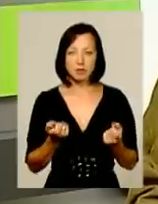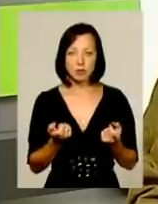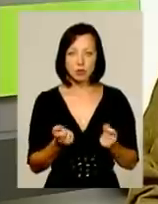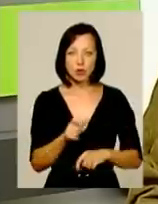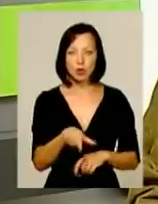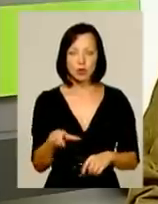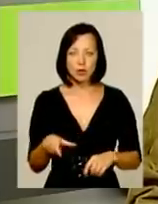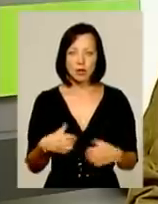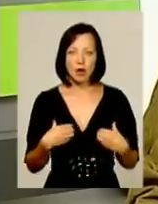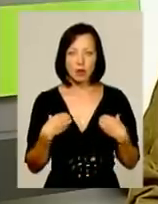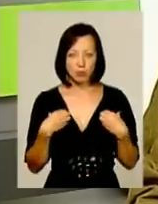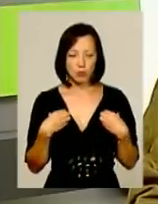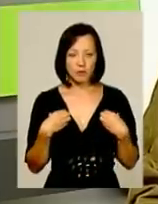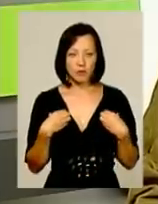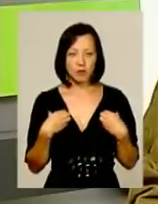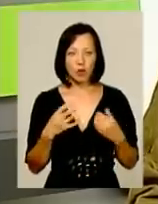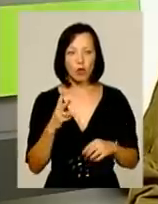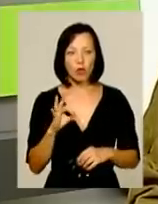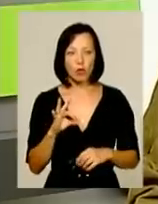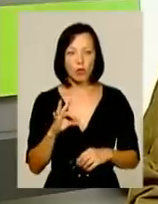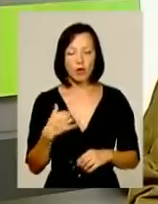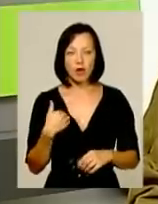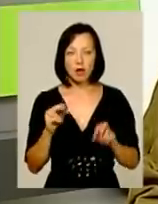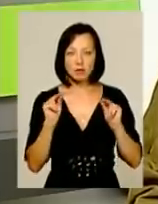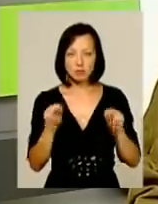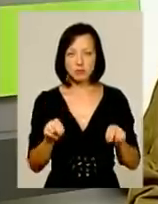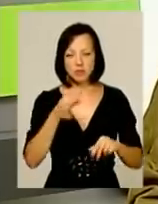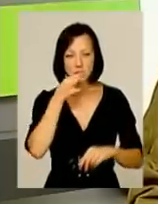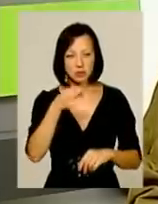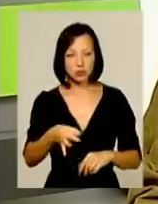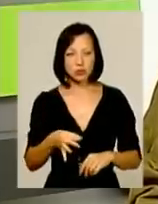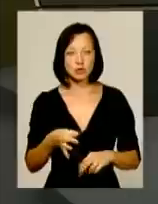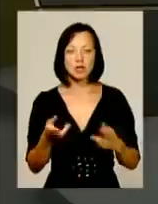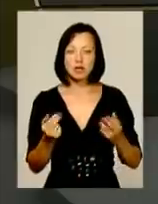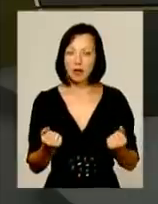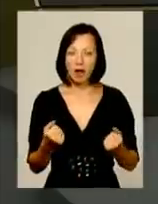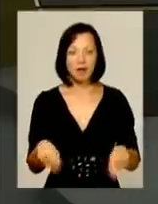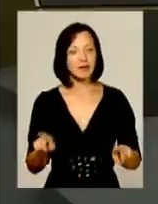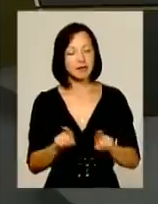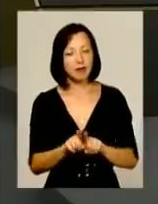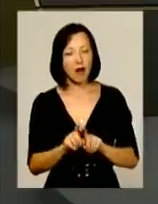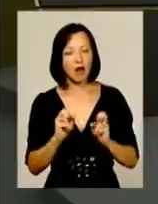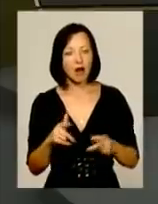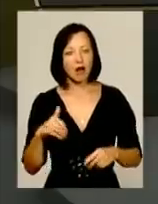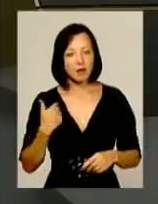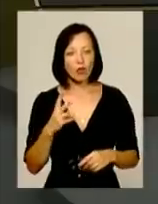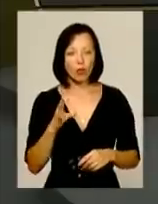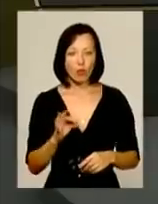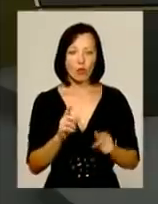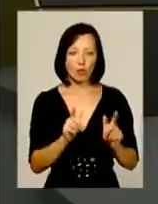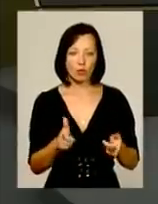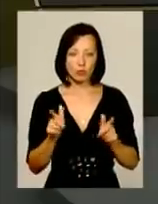відпугиває. Але я скажу вам відкриво, що, так, не так, хотілося, звісно, але люди йдуть.